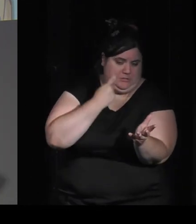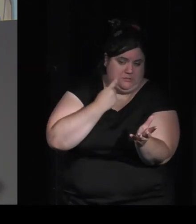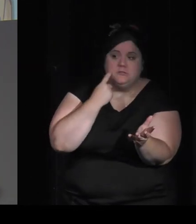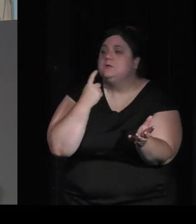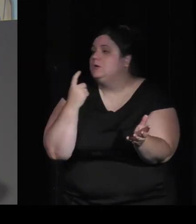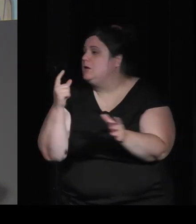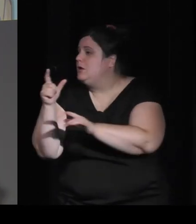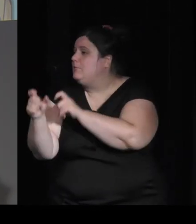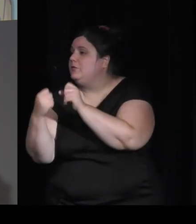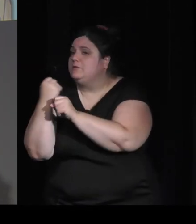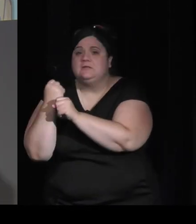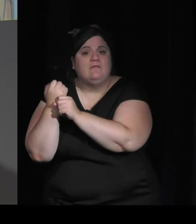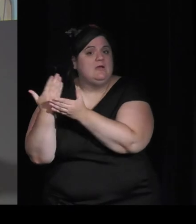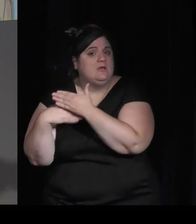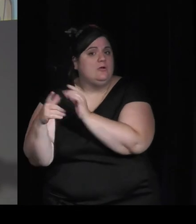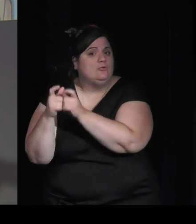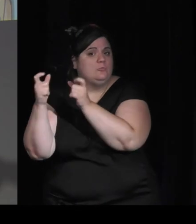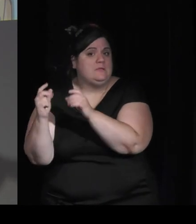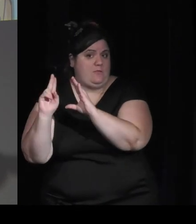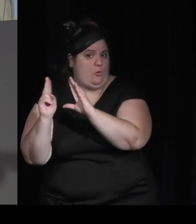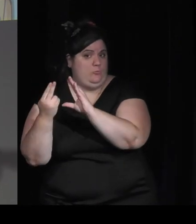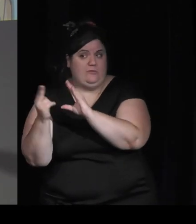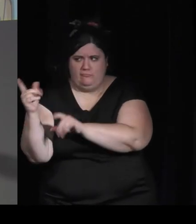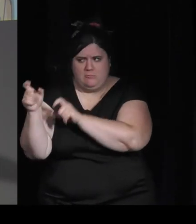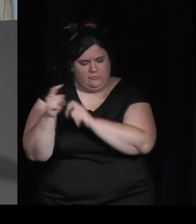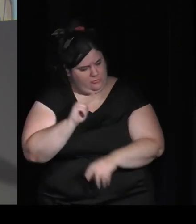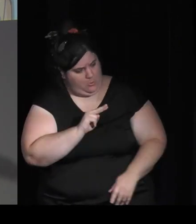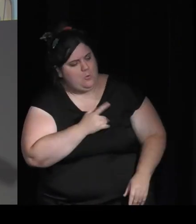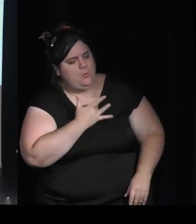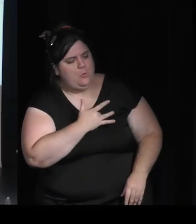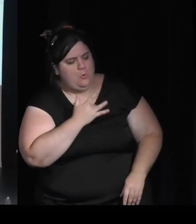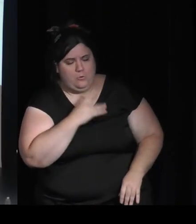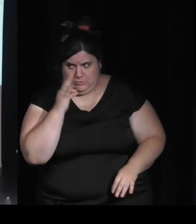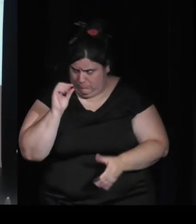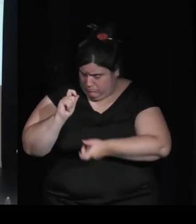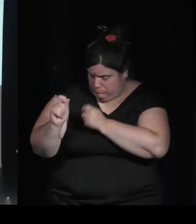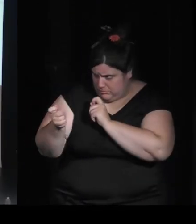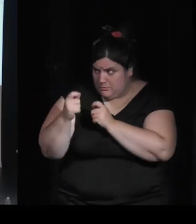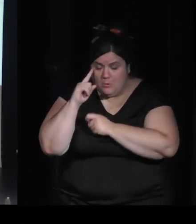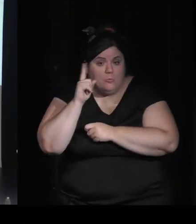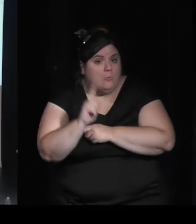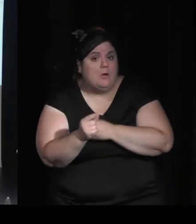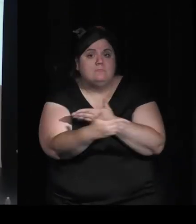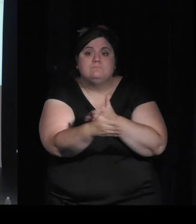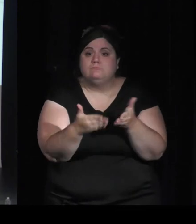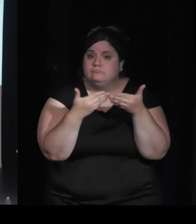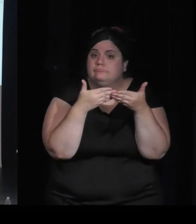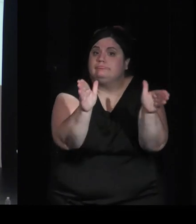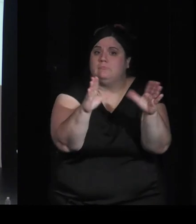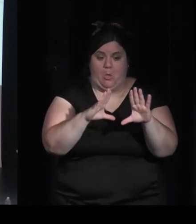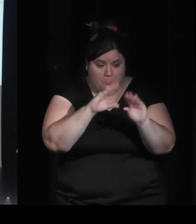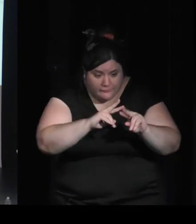chez Ubisoft qui étaient sensibles à notre approche que l'idée de la chaire est née autour de trois crédos